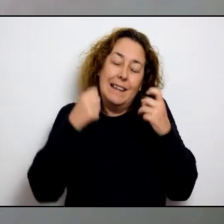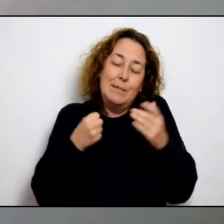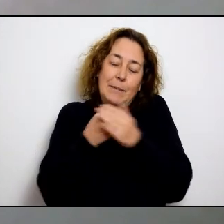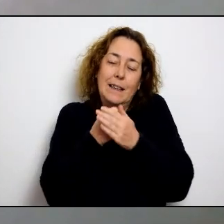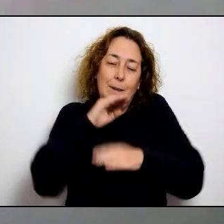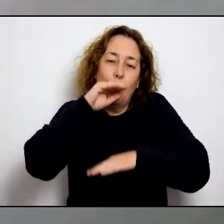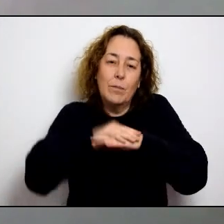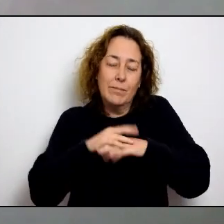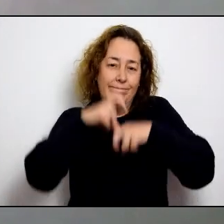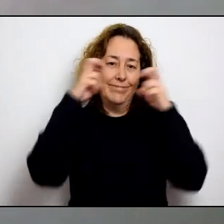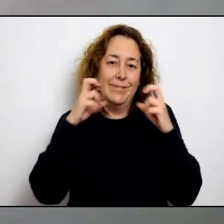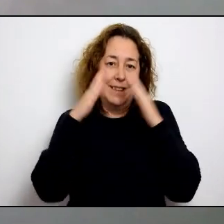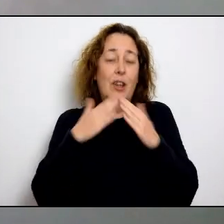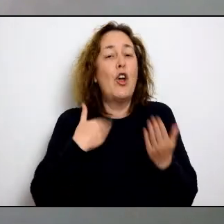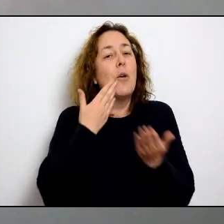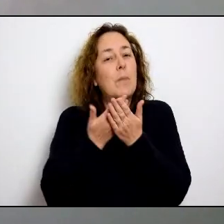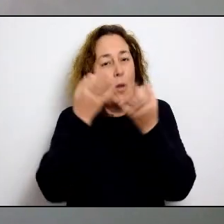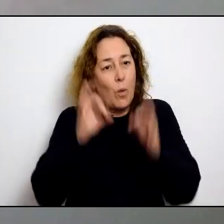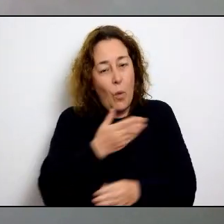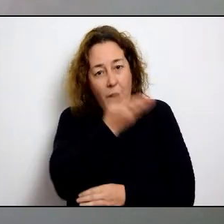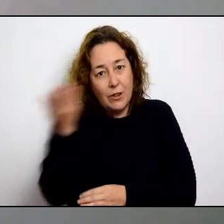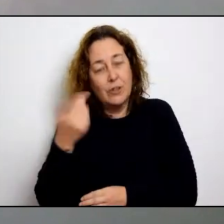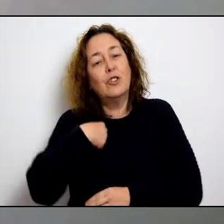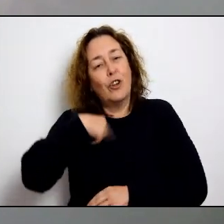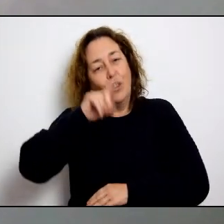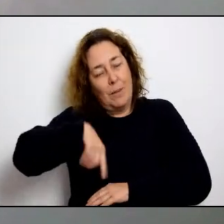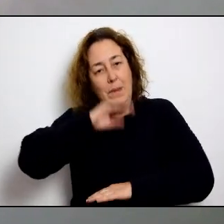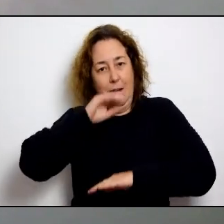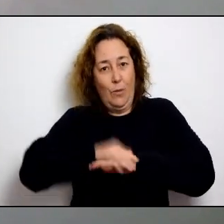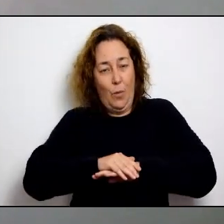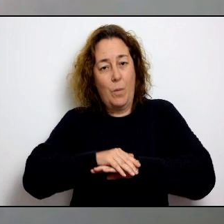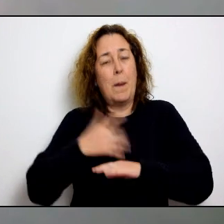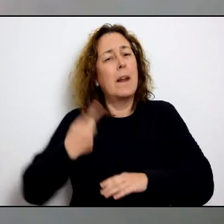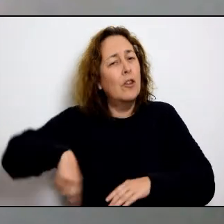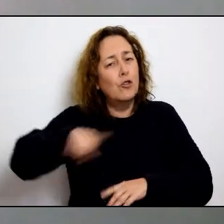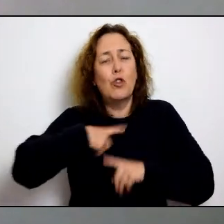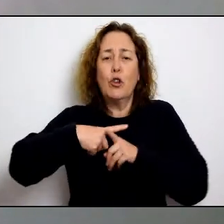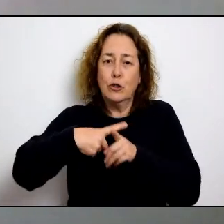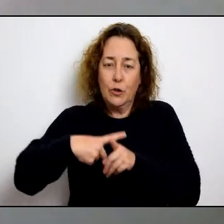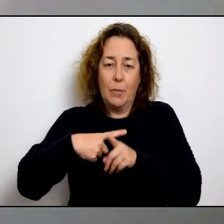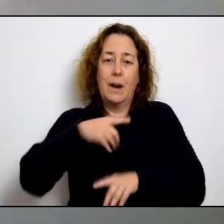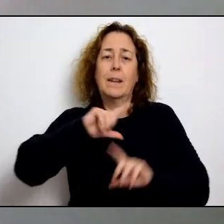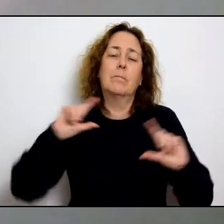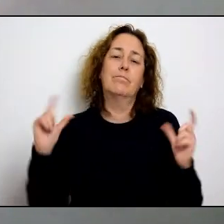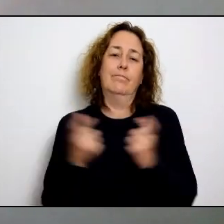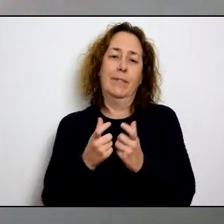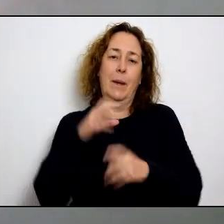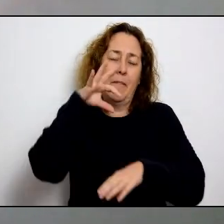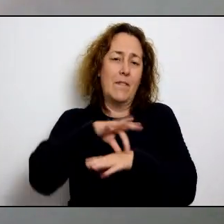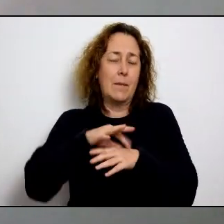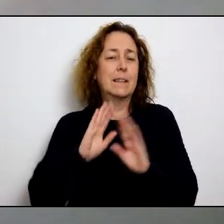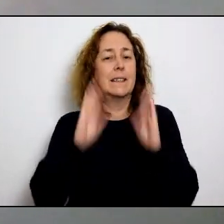sa resta de companys d'equip de govern i d'altres administracions però també intent mantenir al màxim aquest confinament que igual que us demana a vosaltres